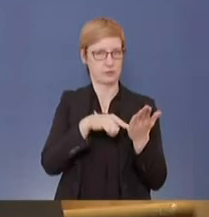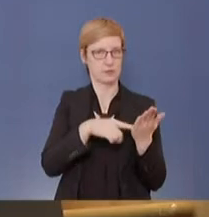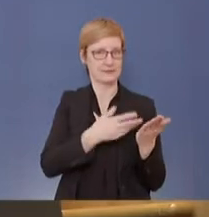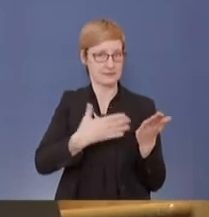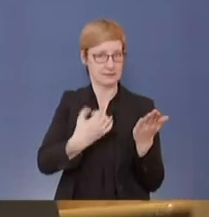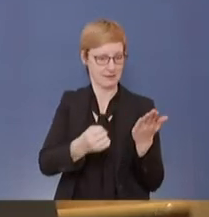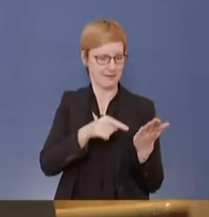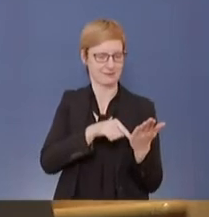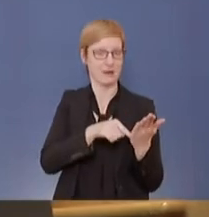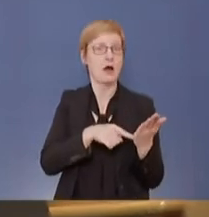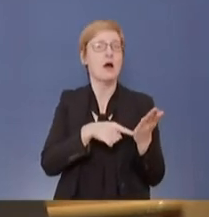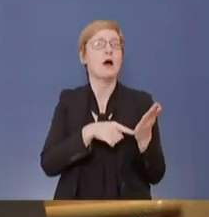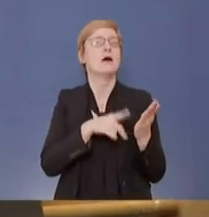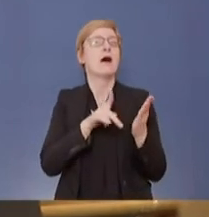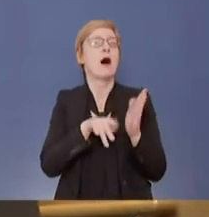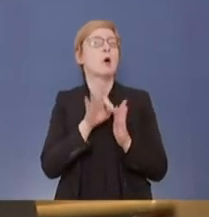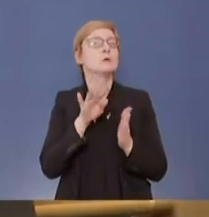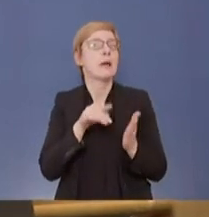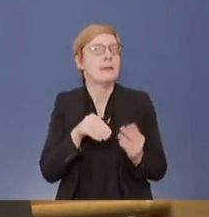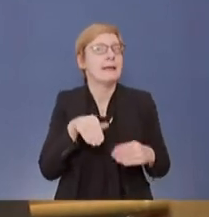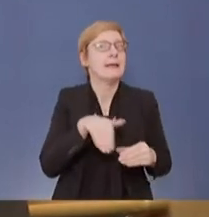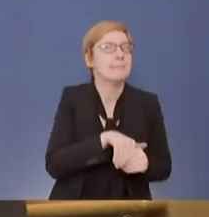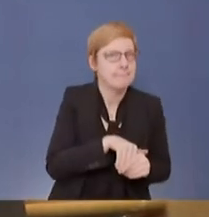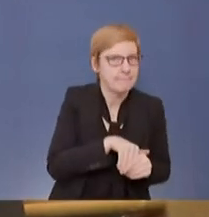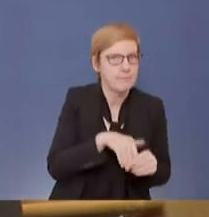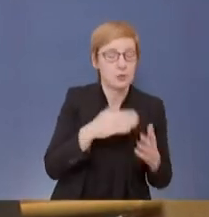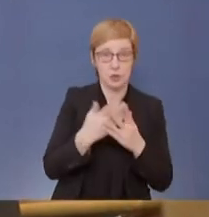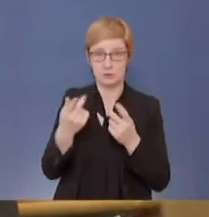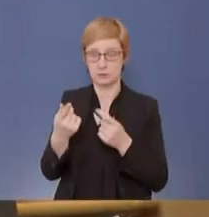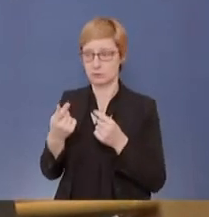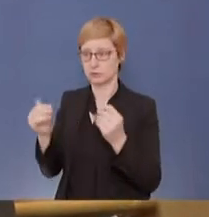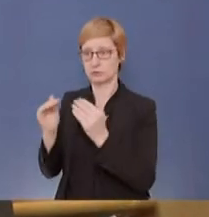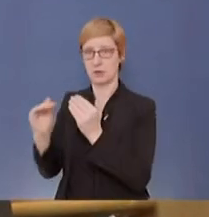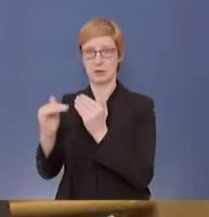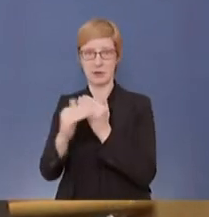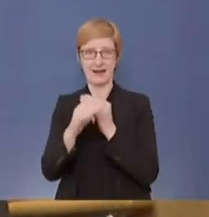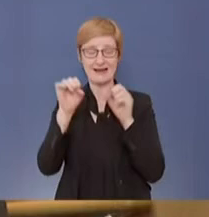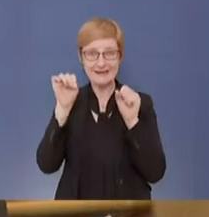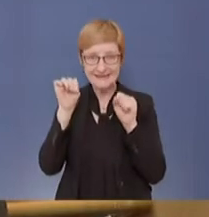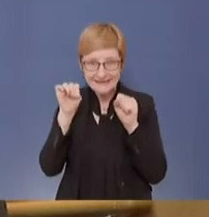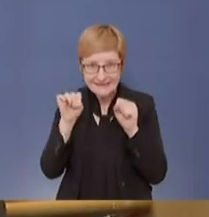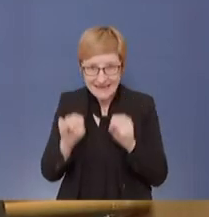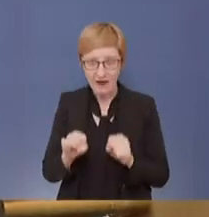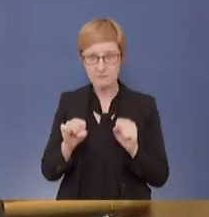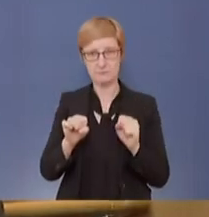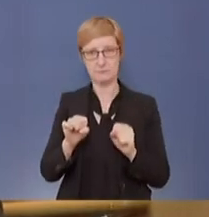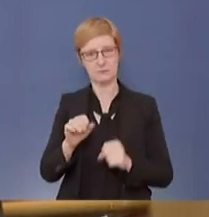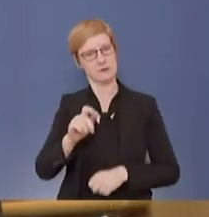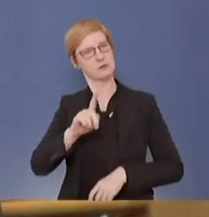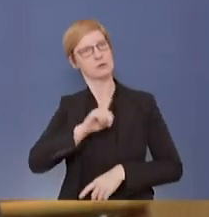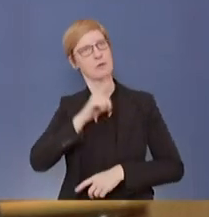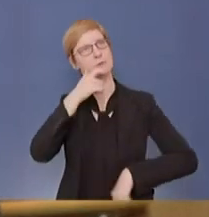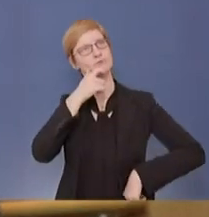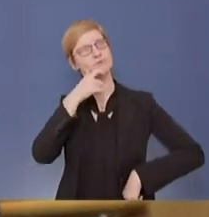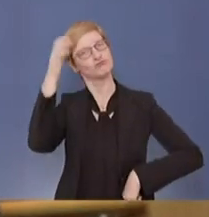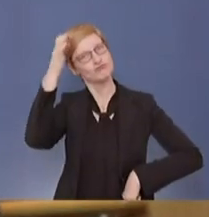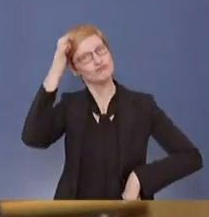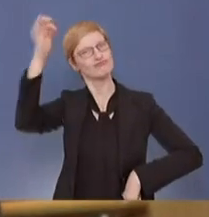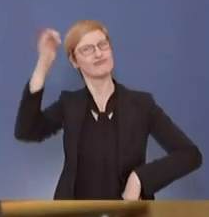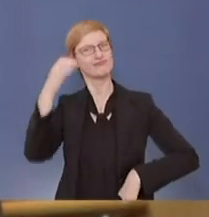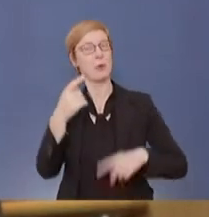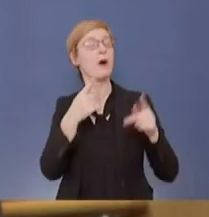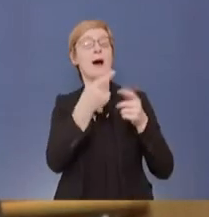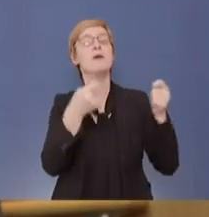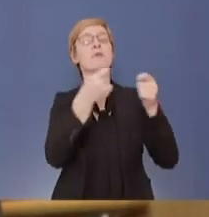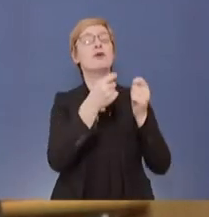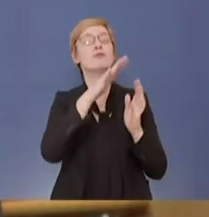jetzt vorsehen. Können die Länder das jetzt auch einzeln machen? Das ist jetzt quasi eine Wissensfrage. Also können die, ohne dass Sie schon über die neue Muster-Quarantäne